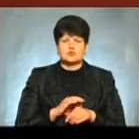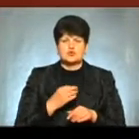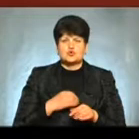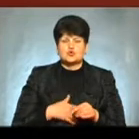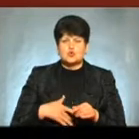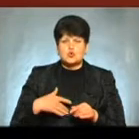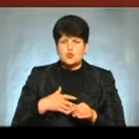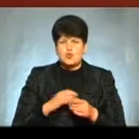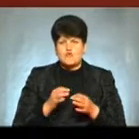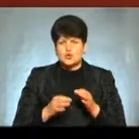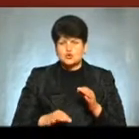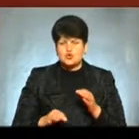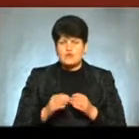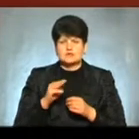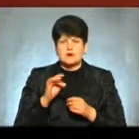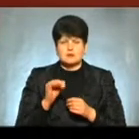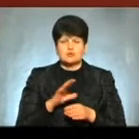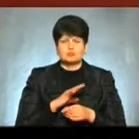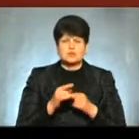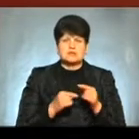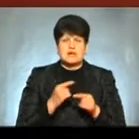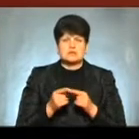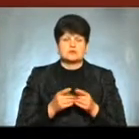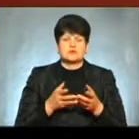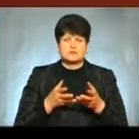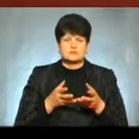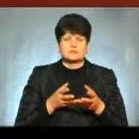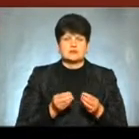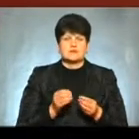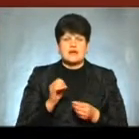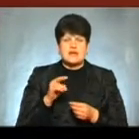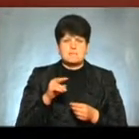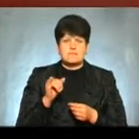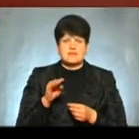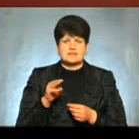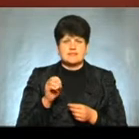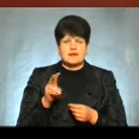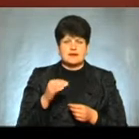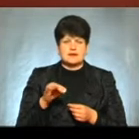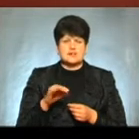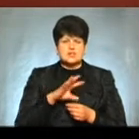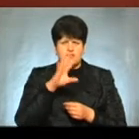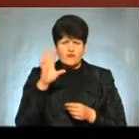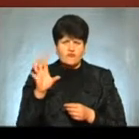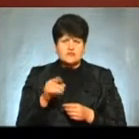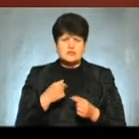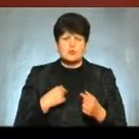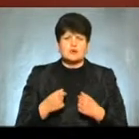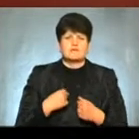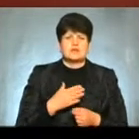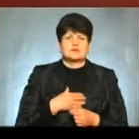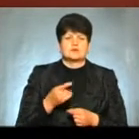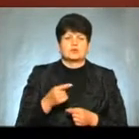тракту Які були наслідком ураження епітелію кишечника Серед всіх постраждалих в нашій